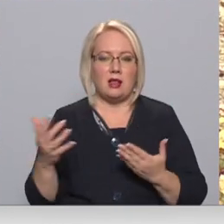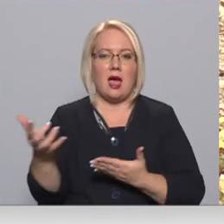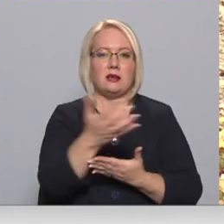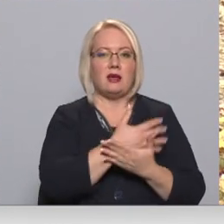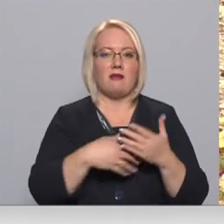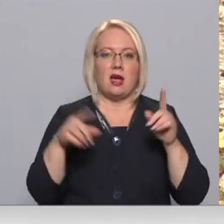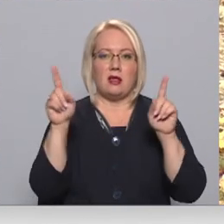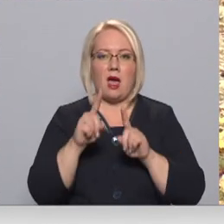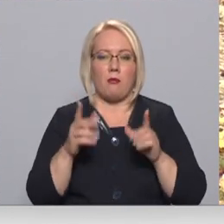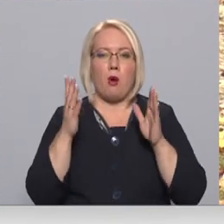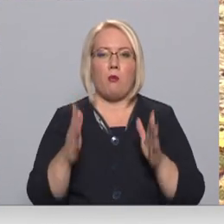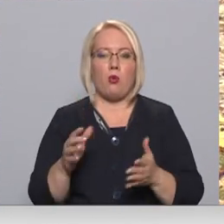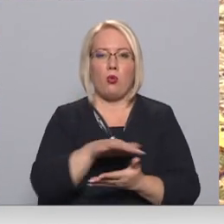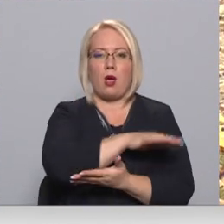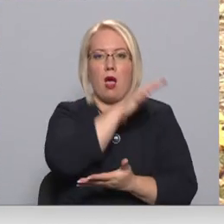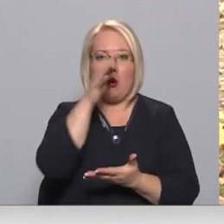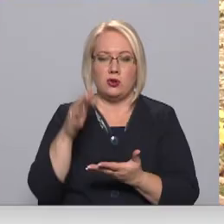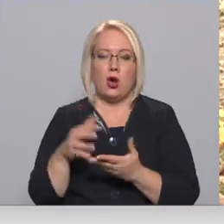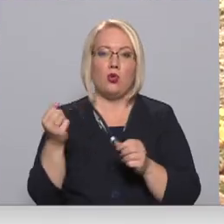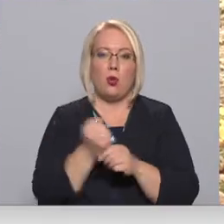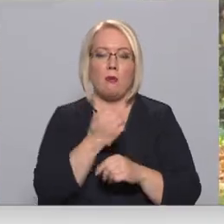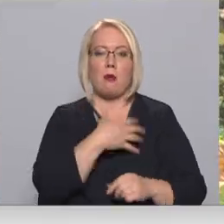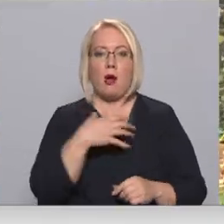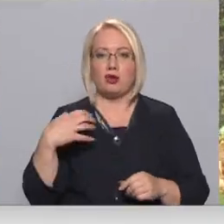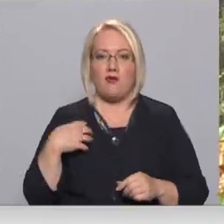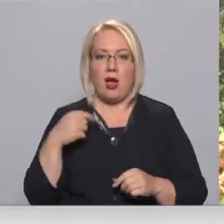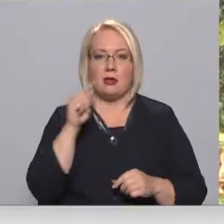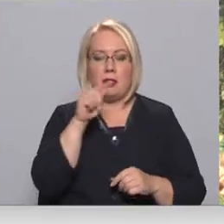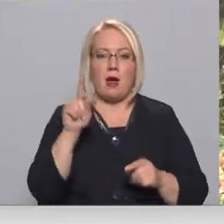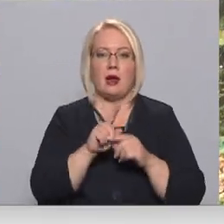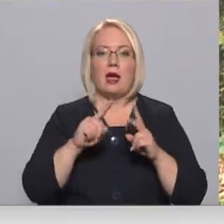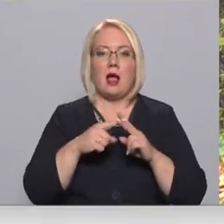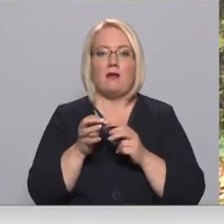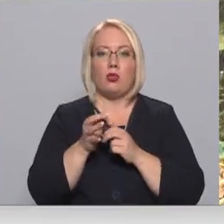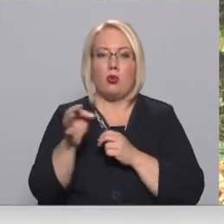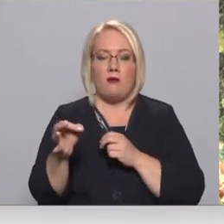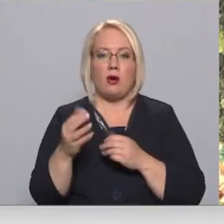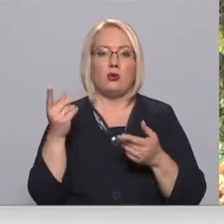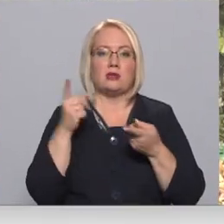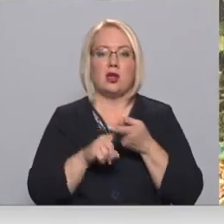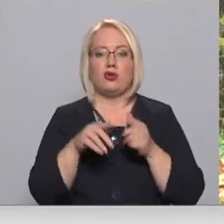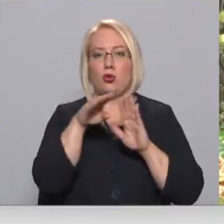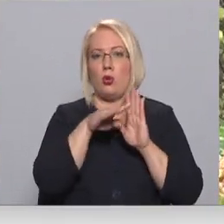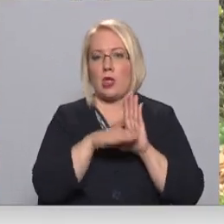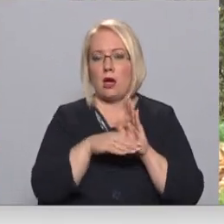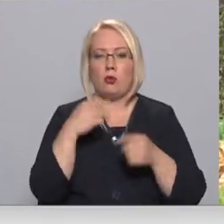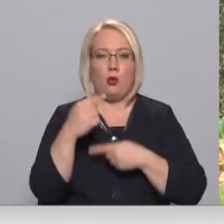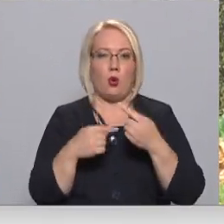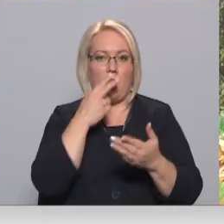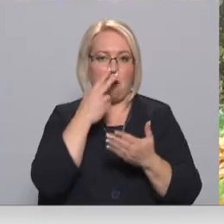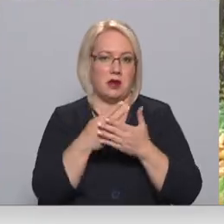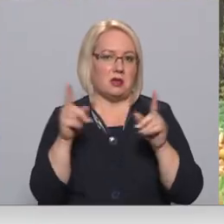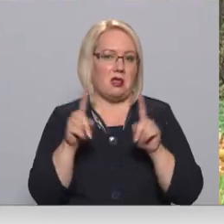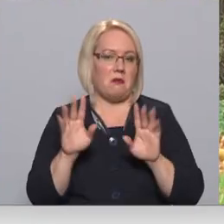lapas nonāktu kompastu kaudzēs. Tomēr ir pašvaldības starp tam arī ģaugavas novads, kur sēstušie noteikumi joprojām paredz, ka